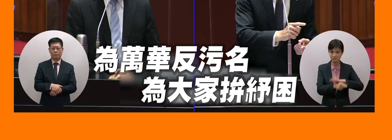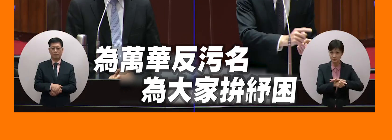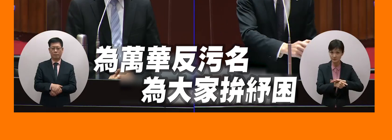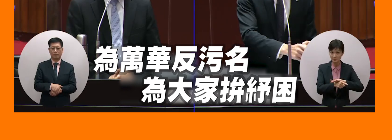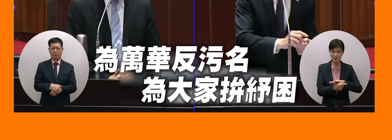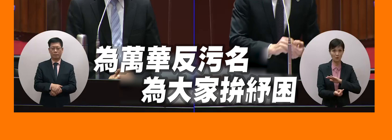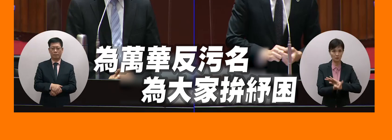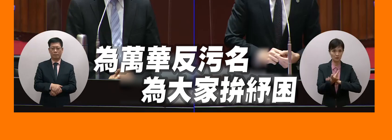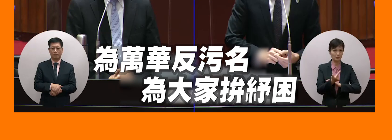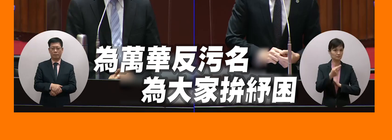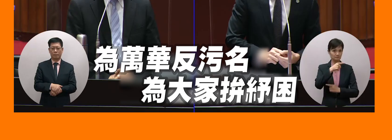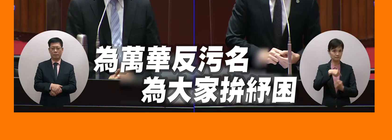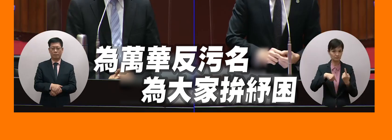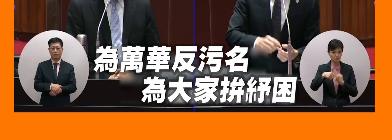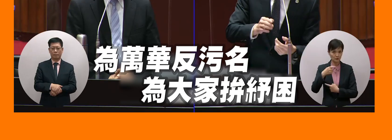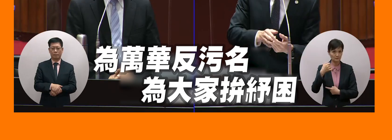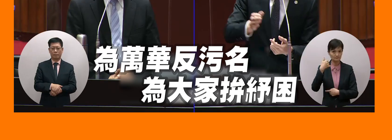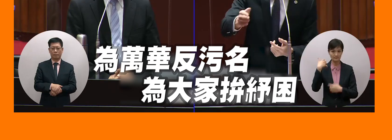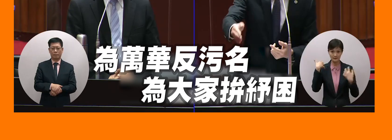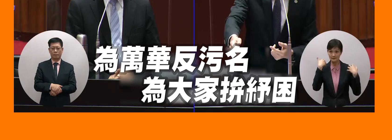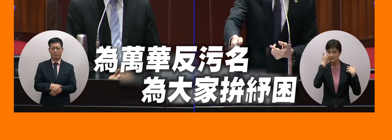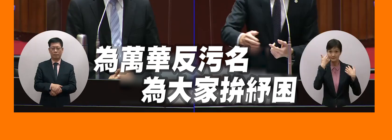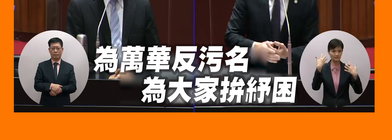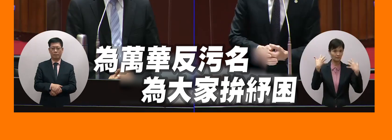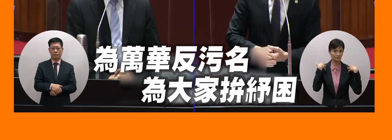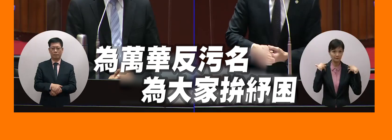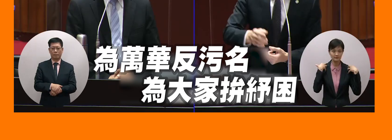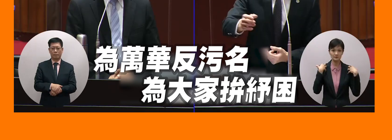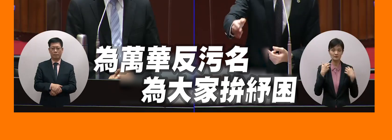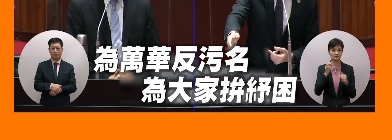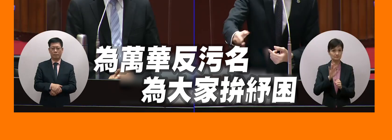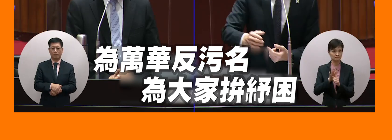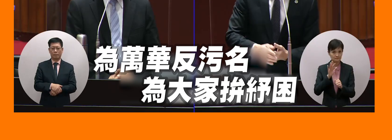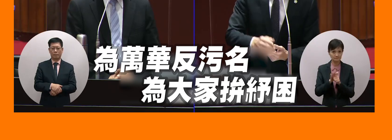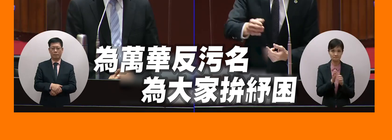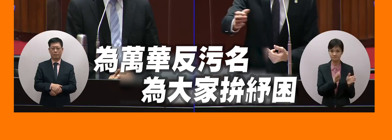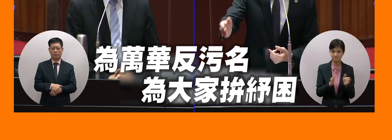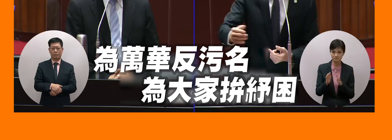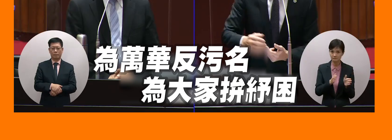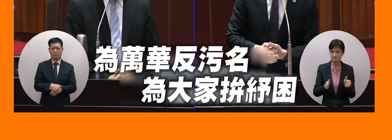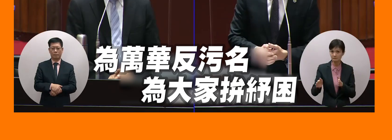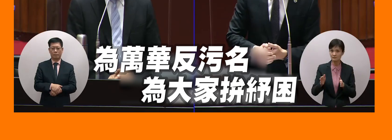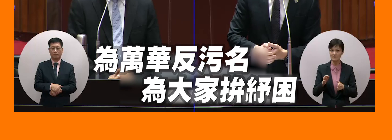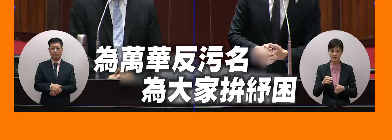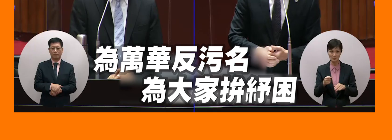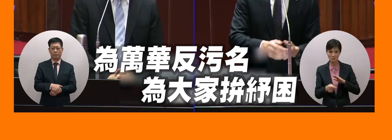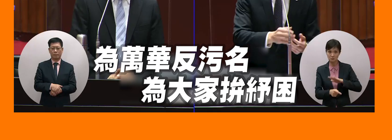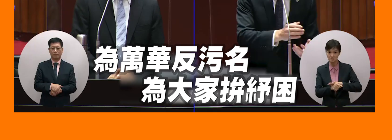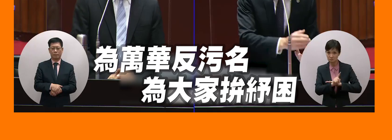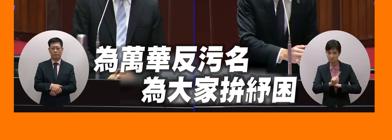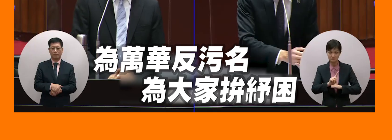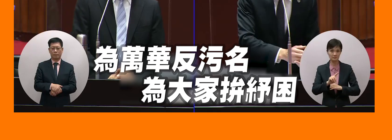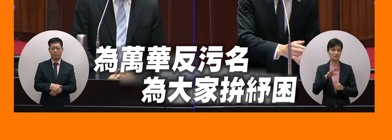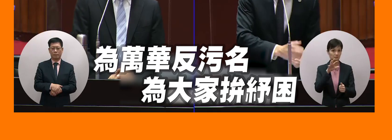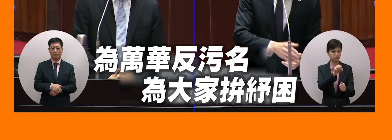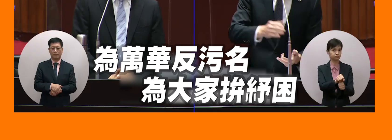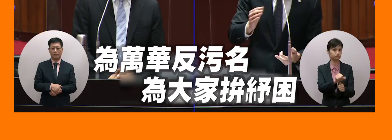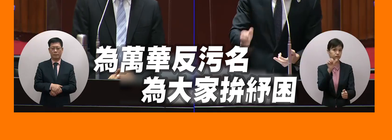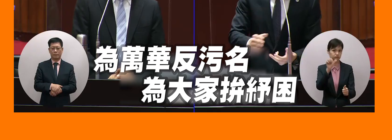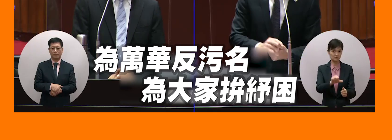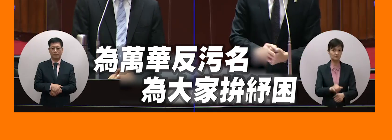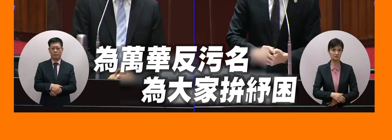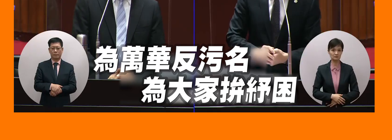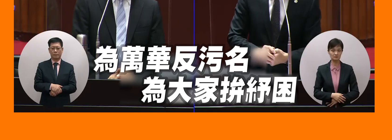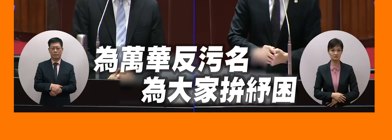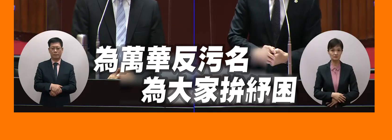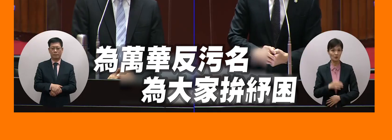就要更緊張我們的相關的機關來解決處理這些公司這種違反的組織要是說他如果